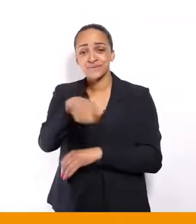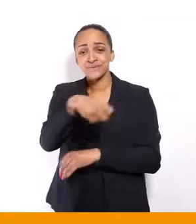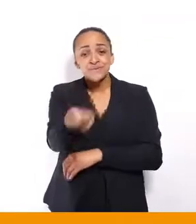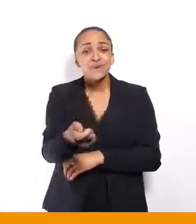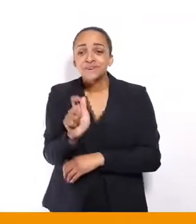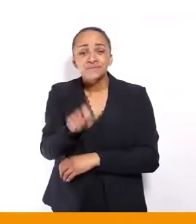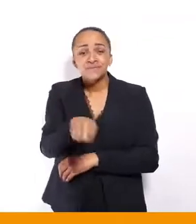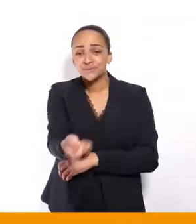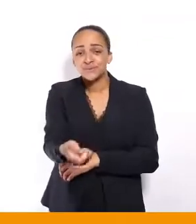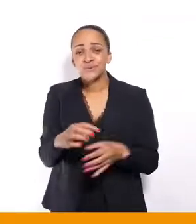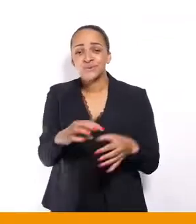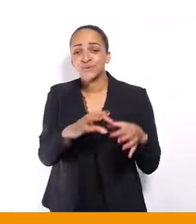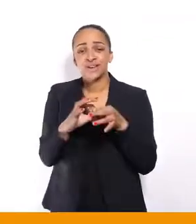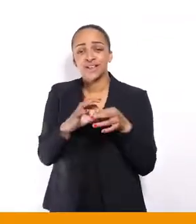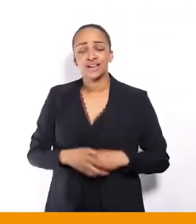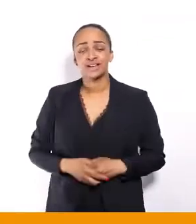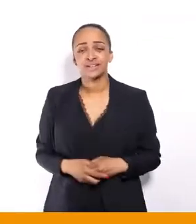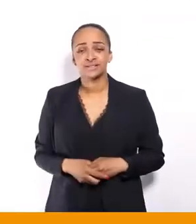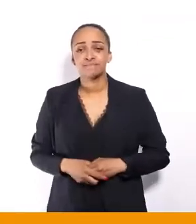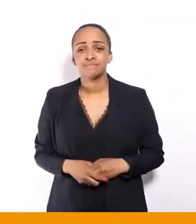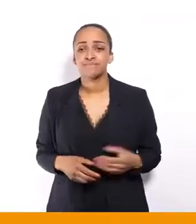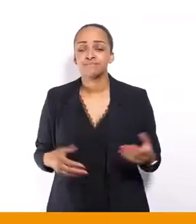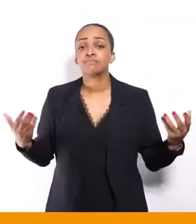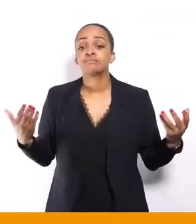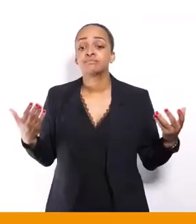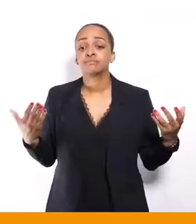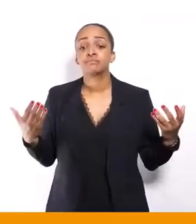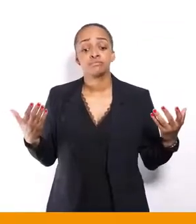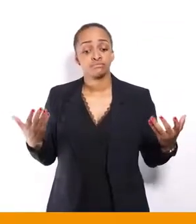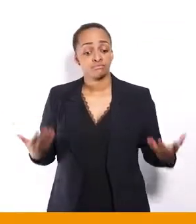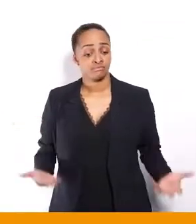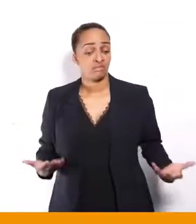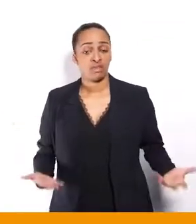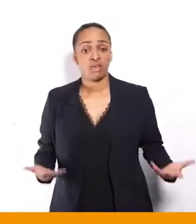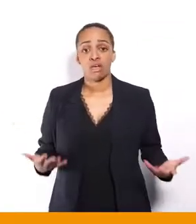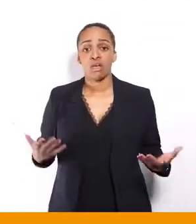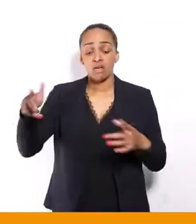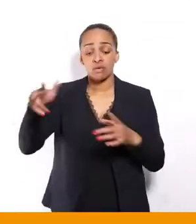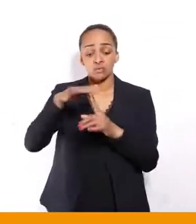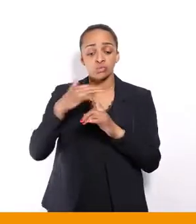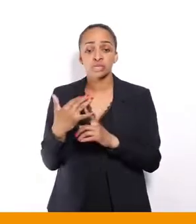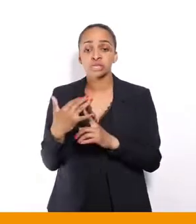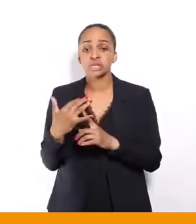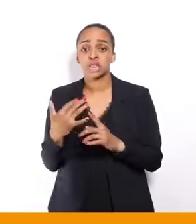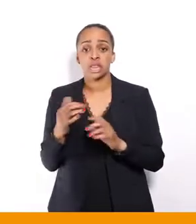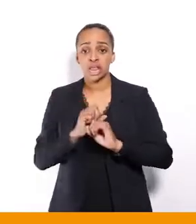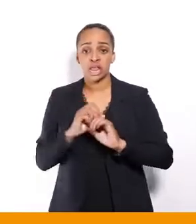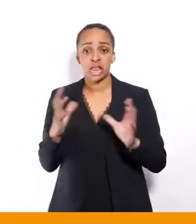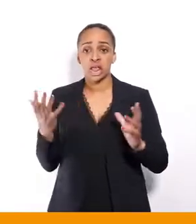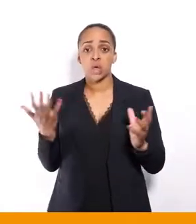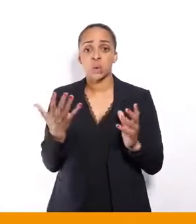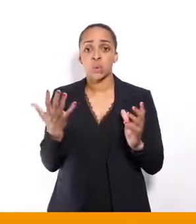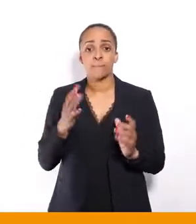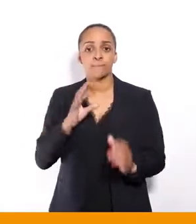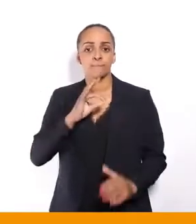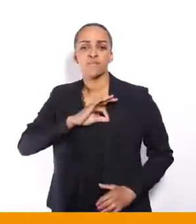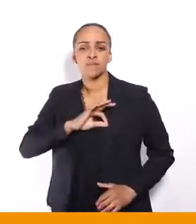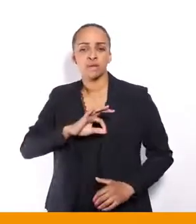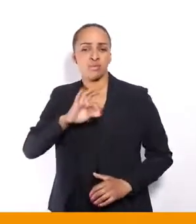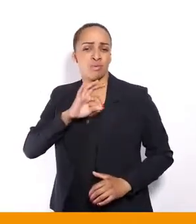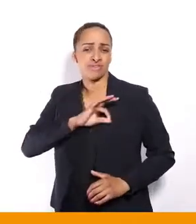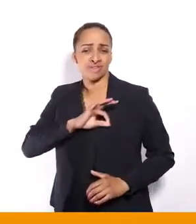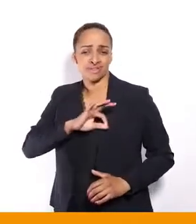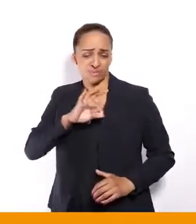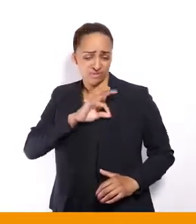qu'en effet, on est vraiment dans une société où la course au profit est une loi,